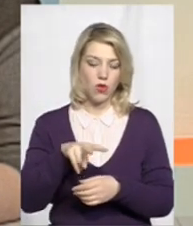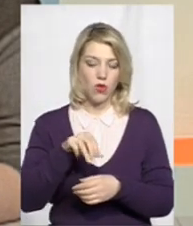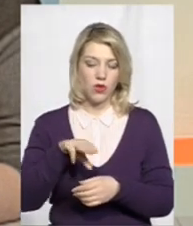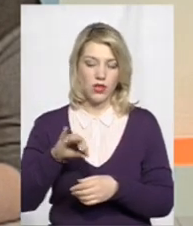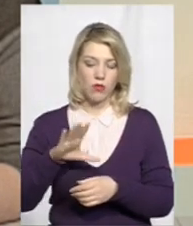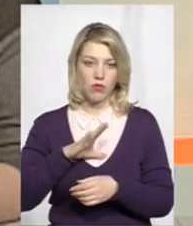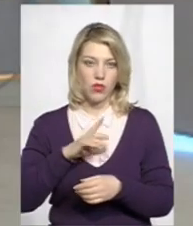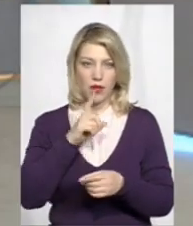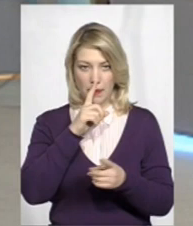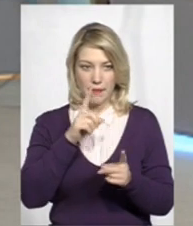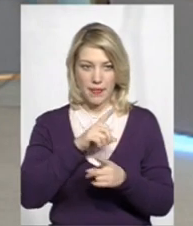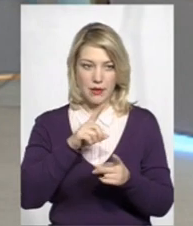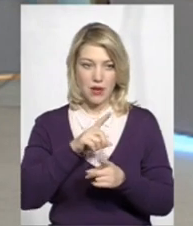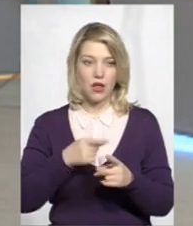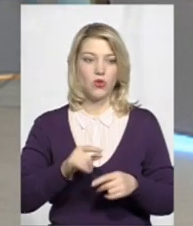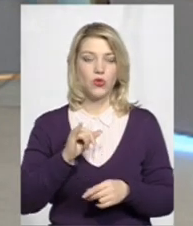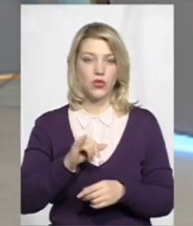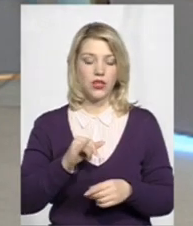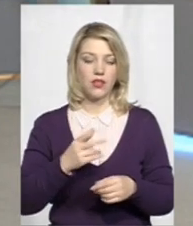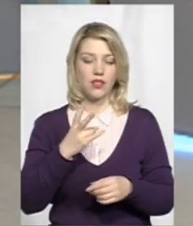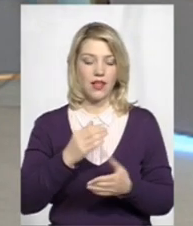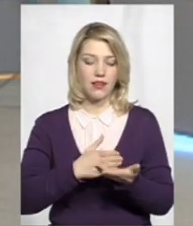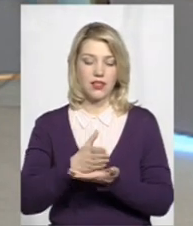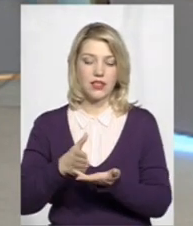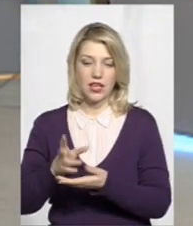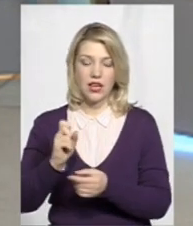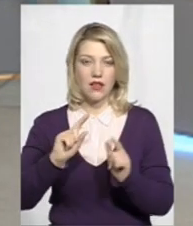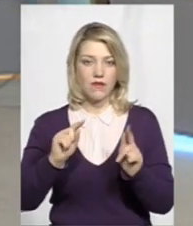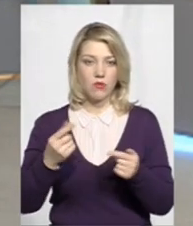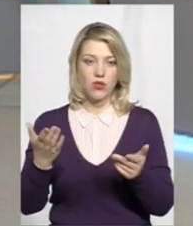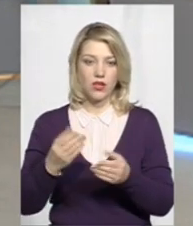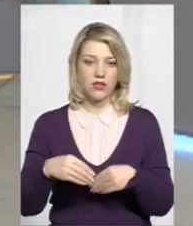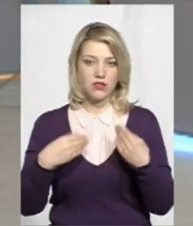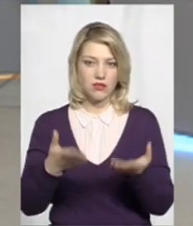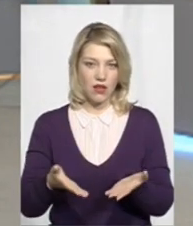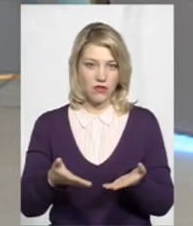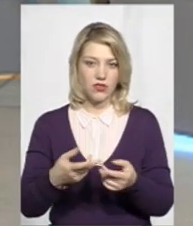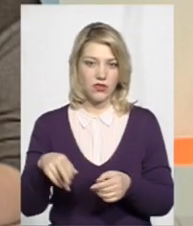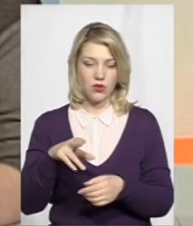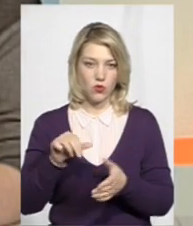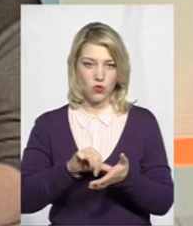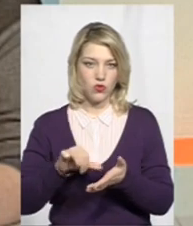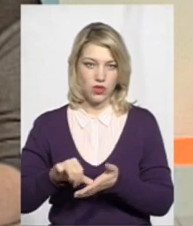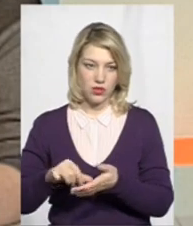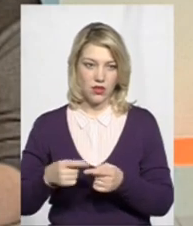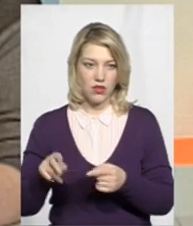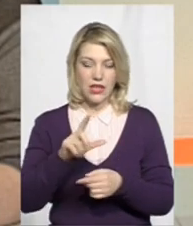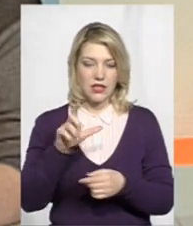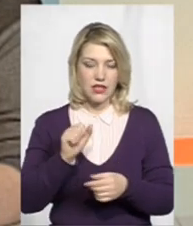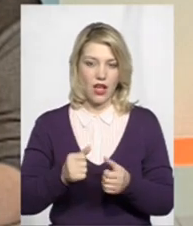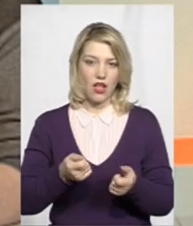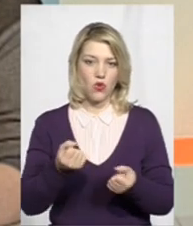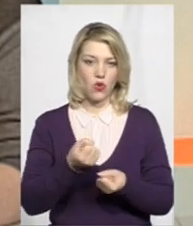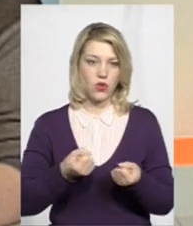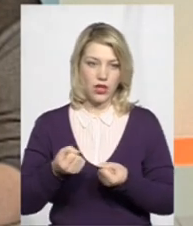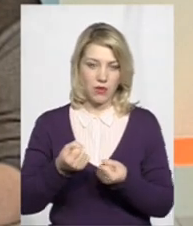мінімальною. І от саме на критерії, так, вимоги, які ставилися до учасників, от за отримання